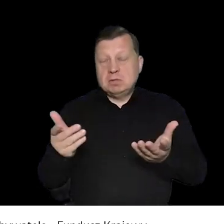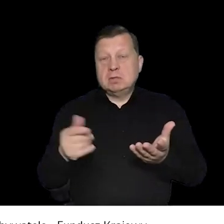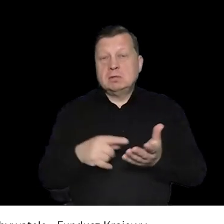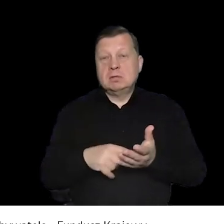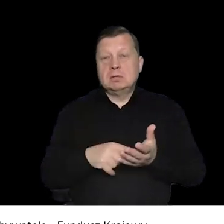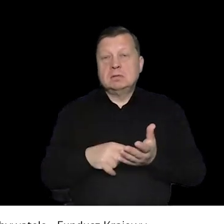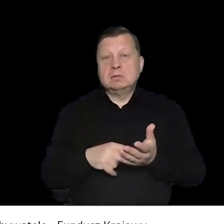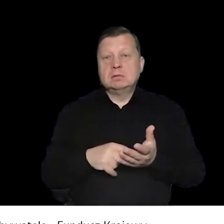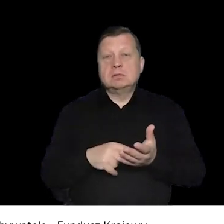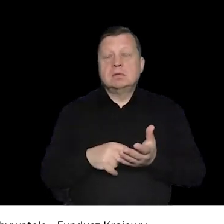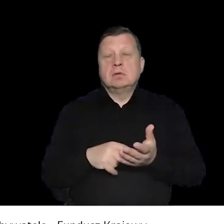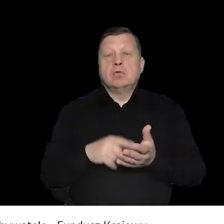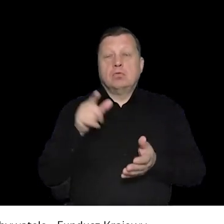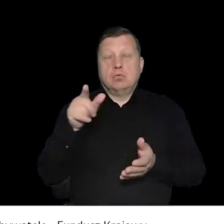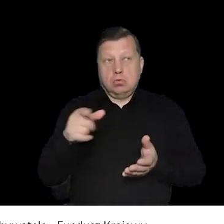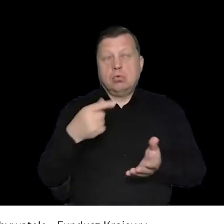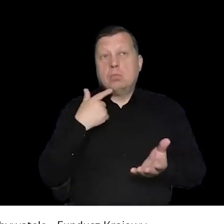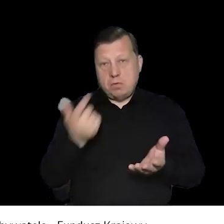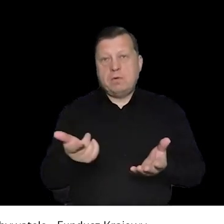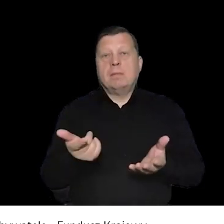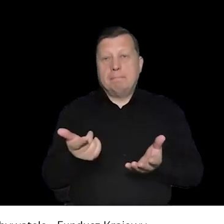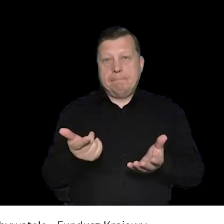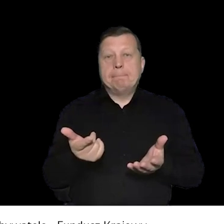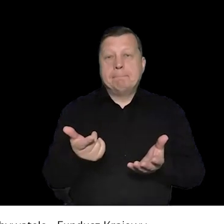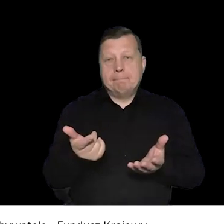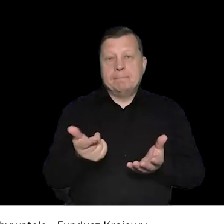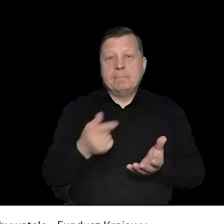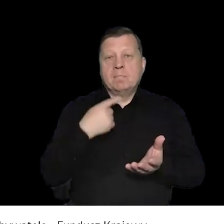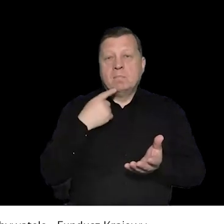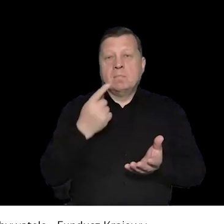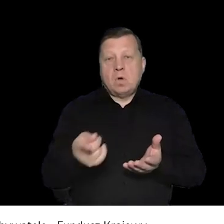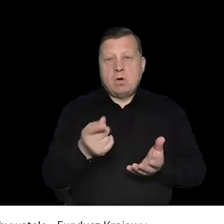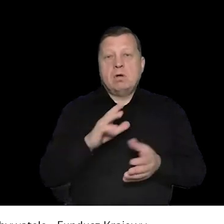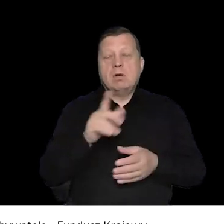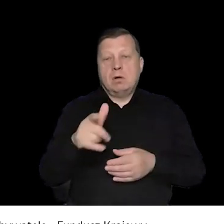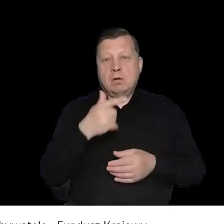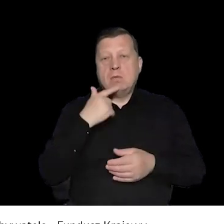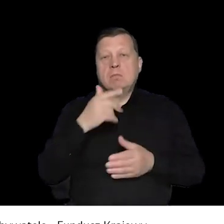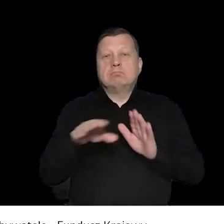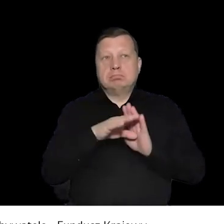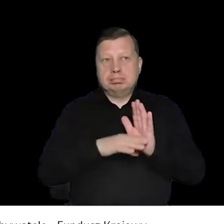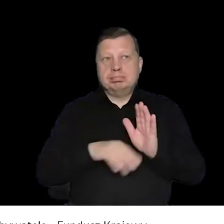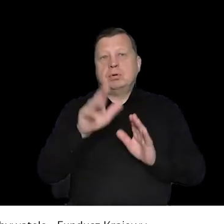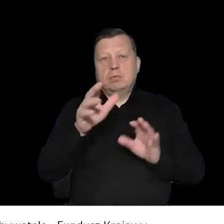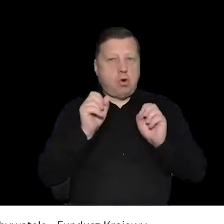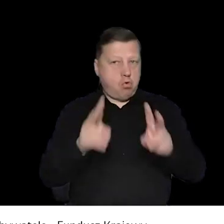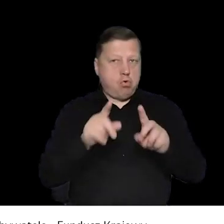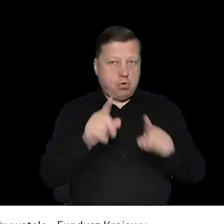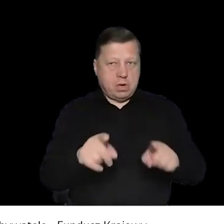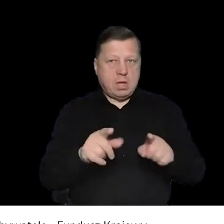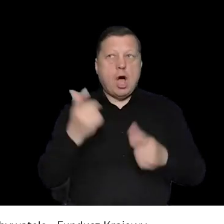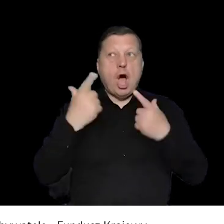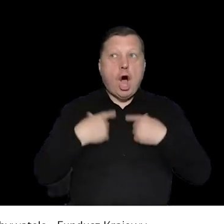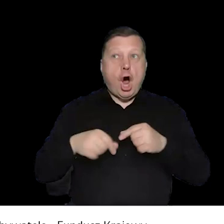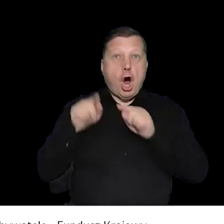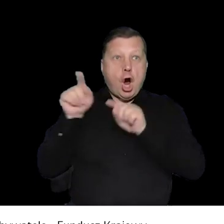i decyzji podejmowanych przez tę osobę w związku z tym stanowiskiem, to